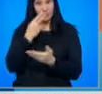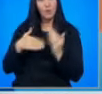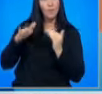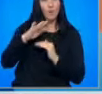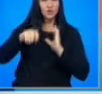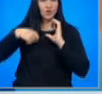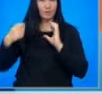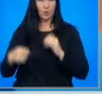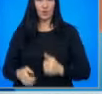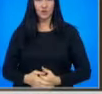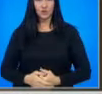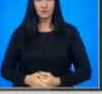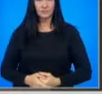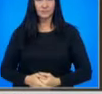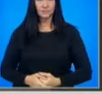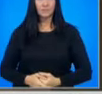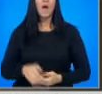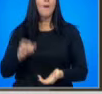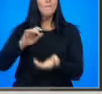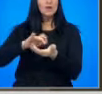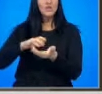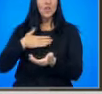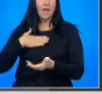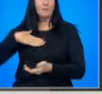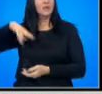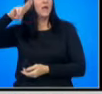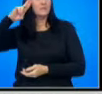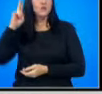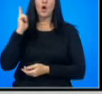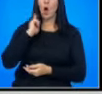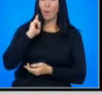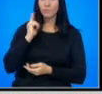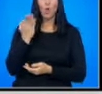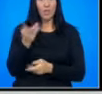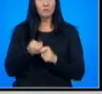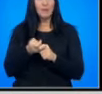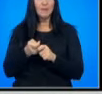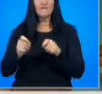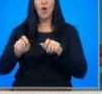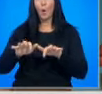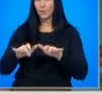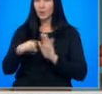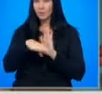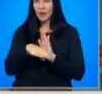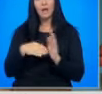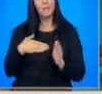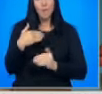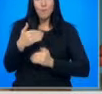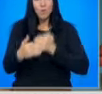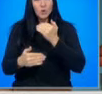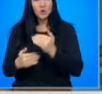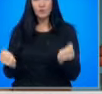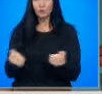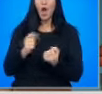повече в репортажа. Машините имат изпълним код. От него се прави софтуера. Така има последователност на